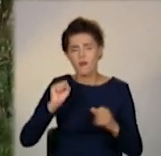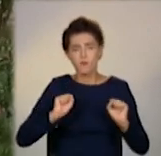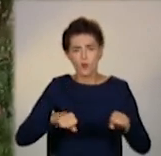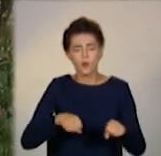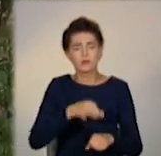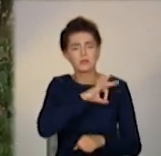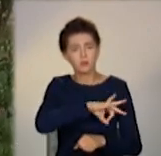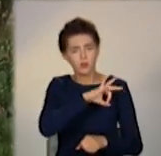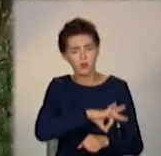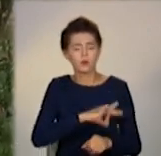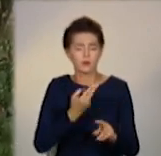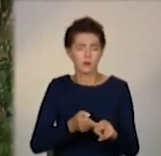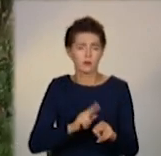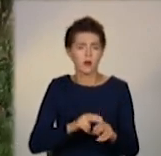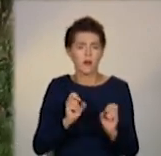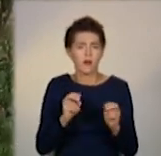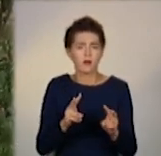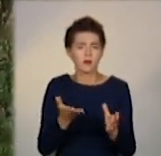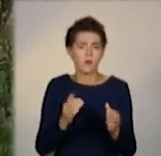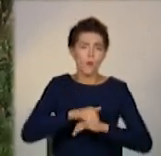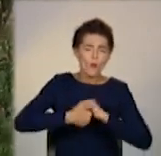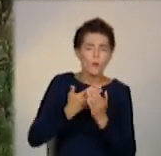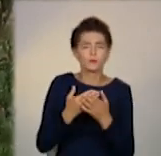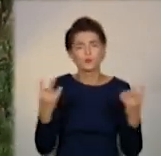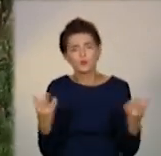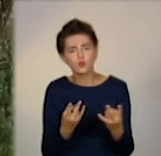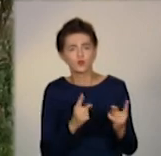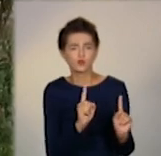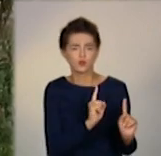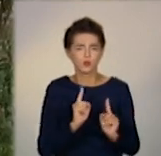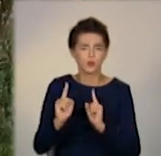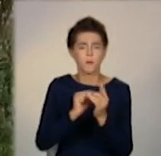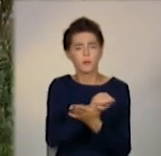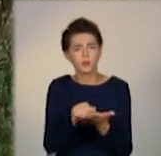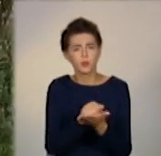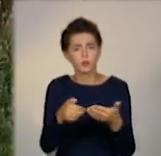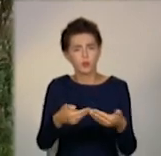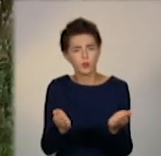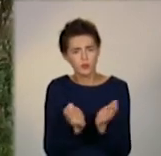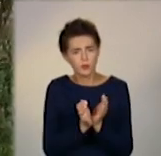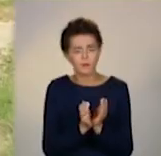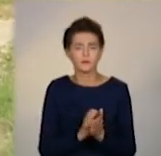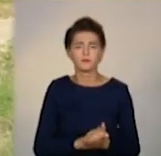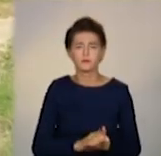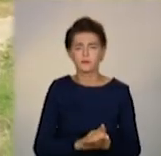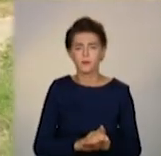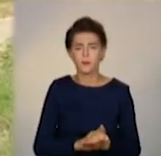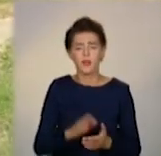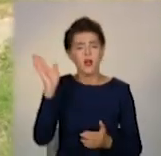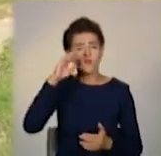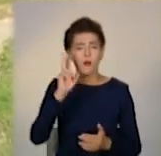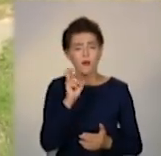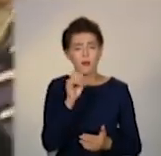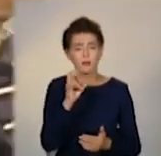ми можемо використовувати як технічну, саме для миття посаду та обробки поверхень. У водоканалі